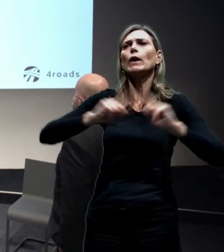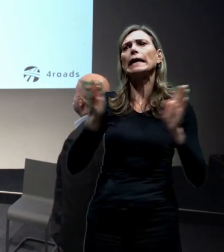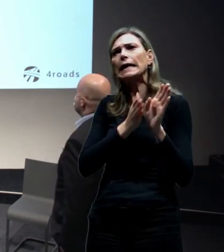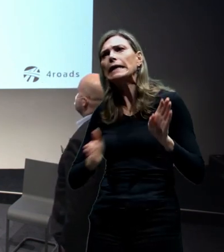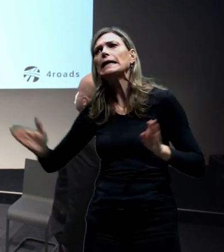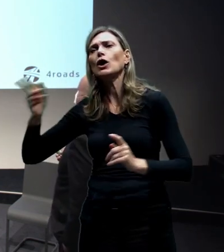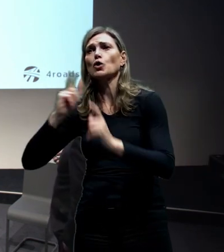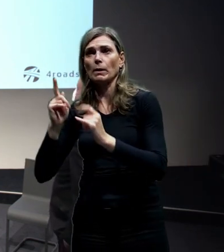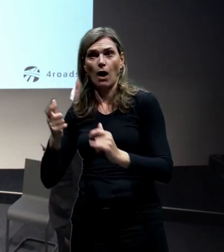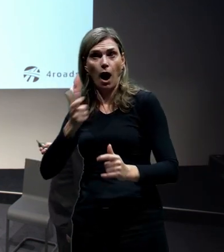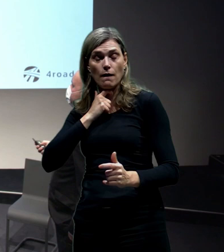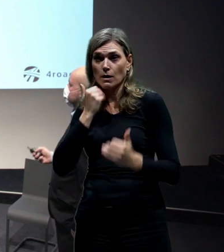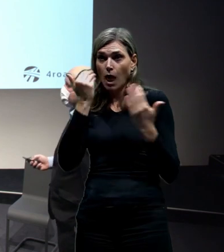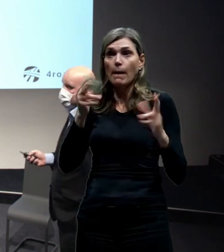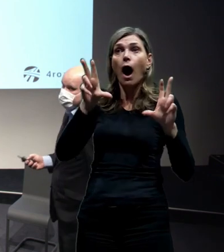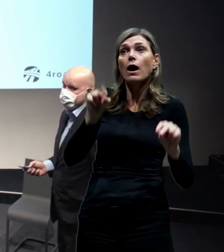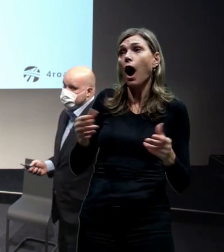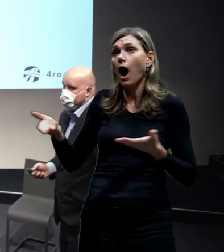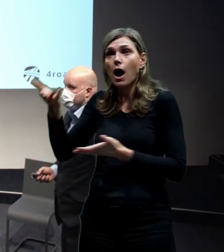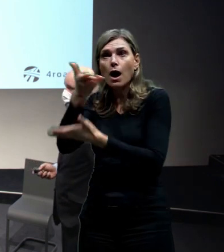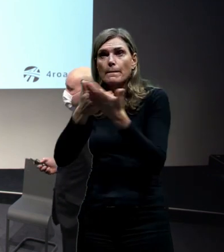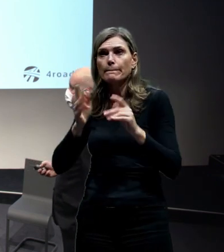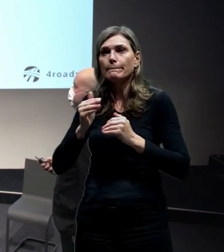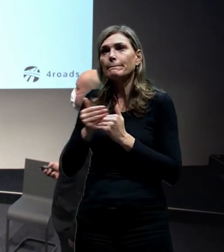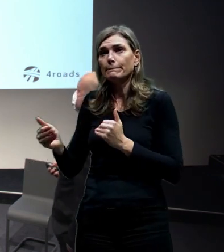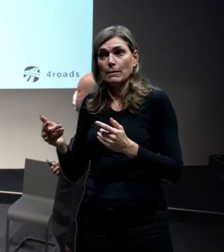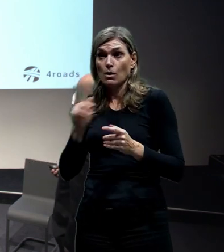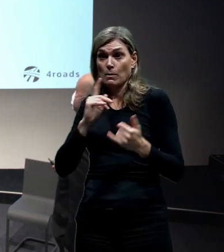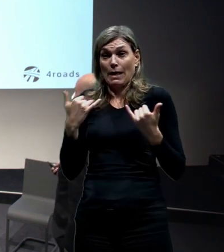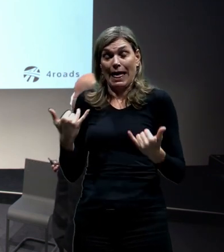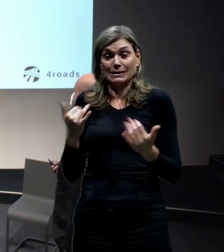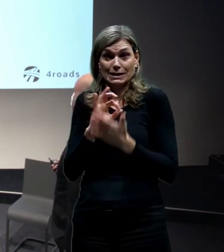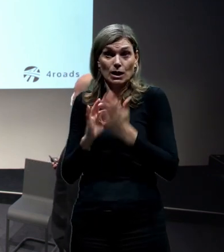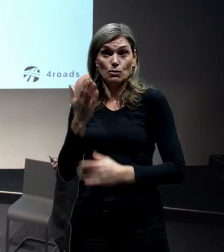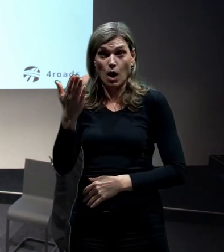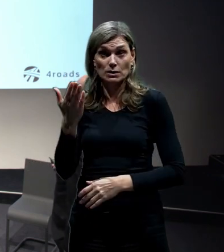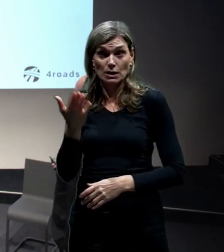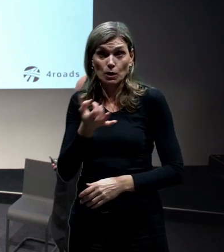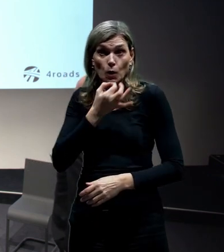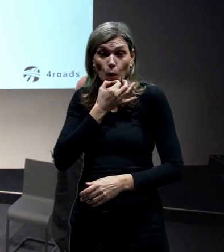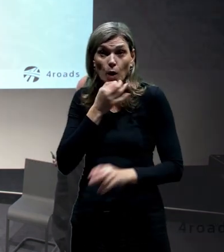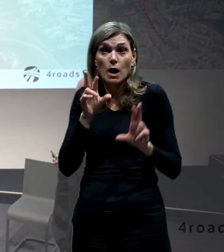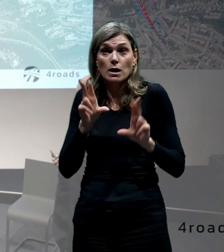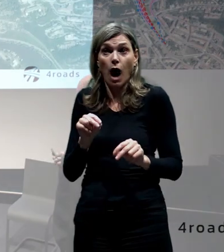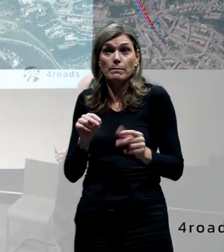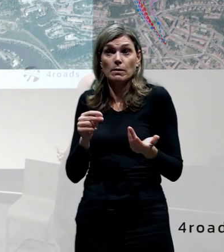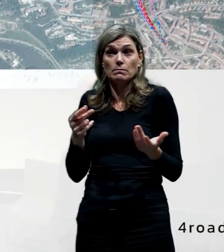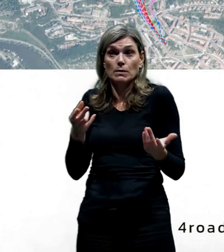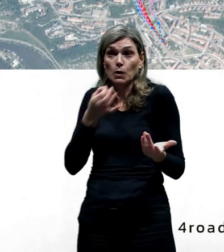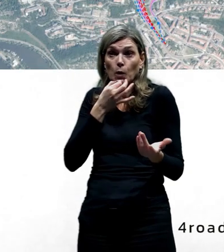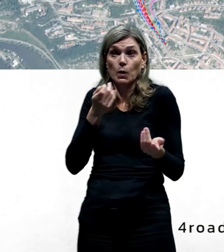trasa, tak aby jsme mohli zastávajícího stavu, upozorňujeme, že to je zastávajícího stavu, v podstatě tunelovat holešovičky.